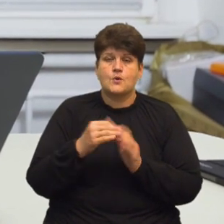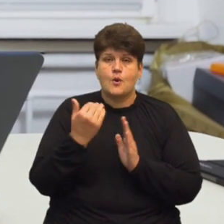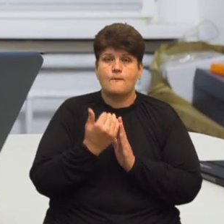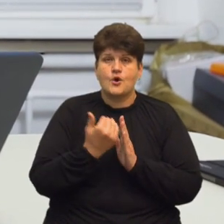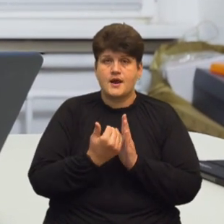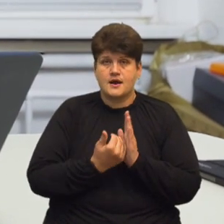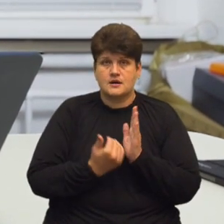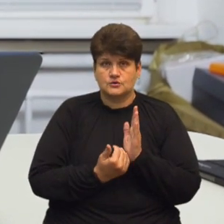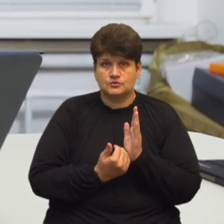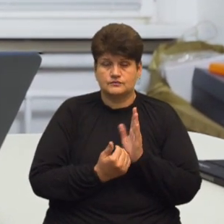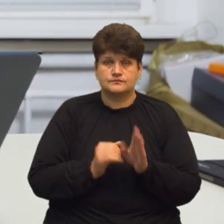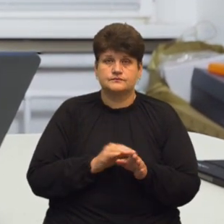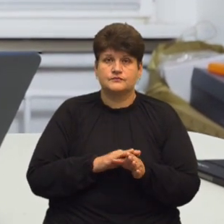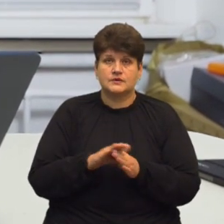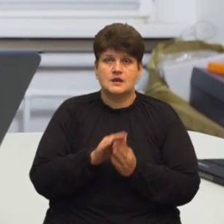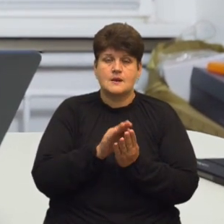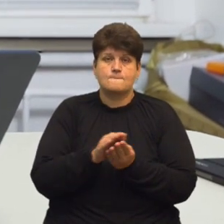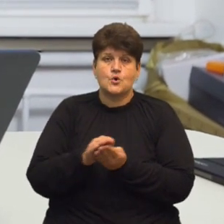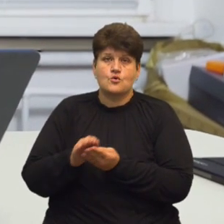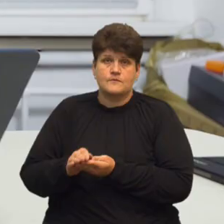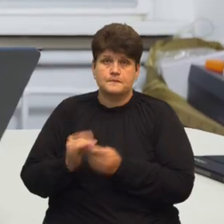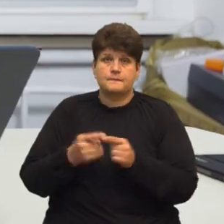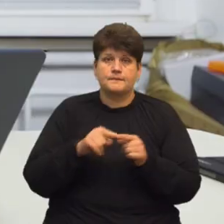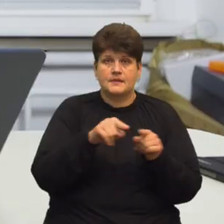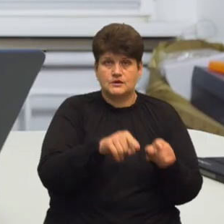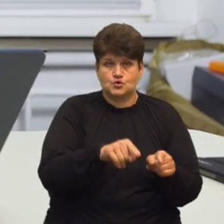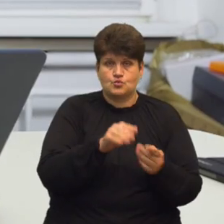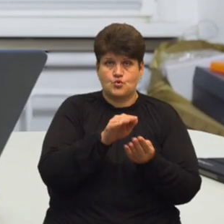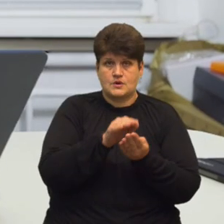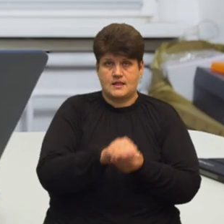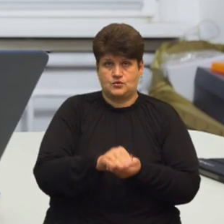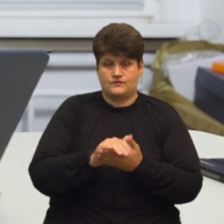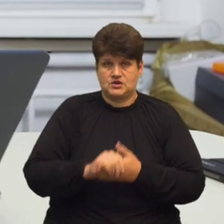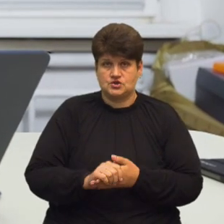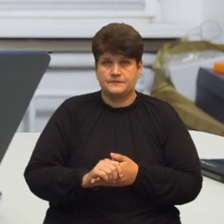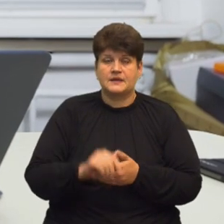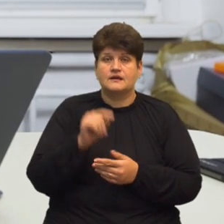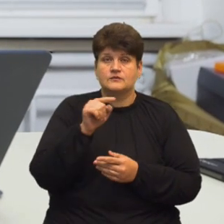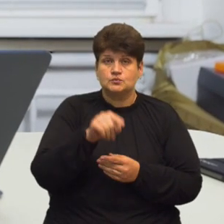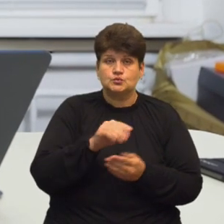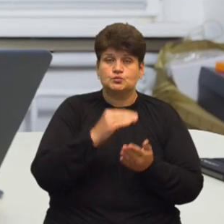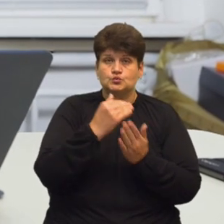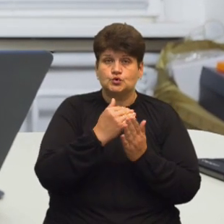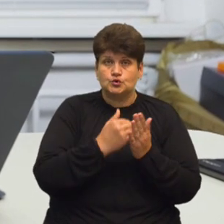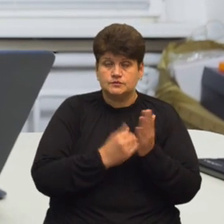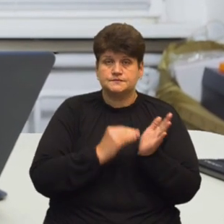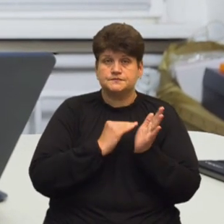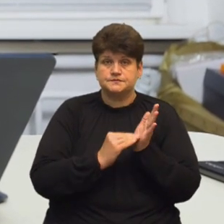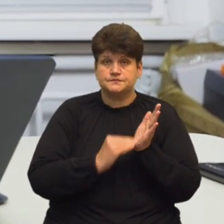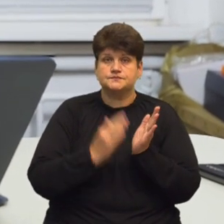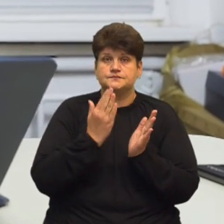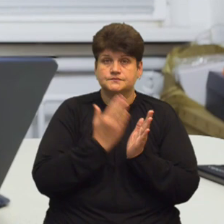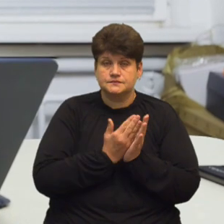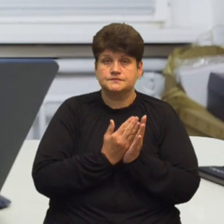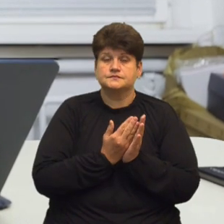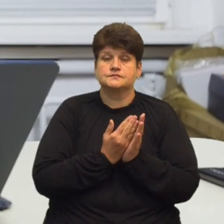здійснення поховань на цьому кладовищі Положення насамперед регламентує порядок, який